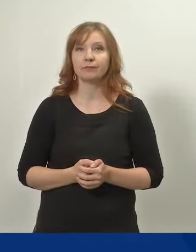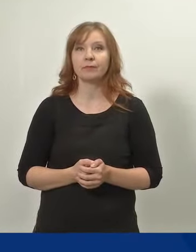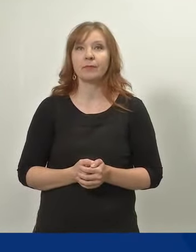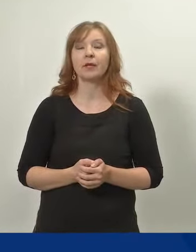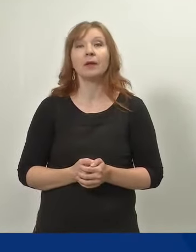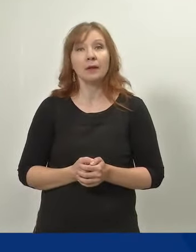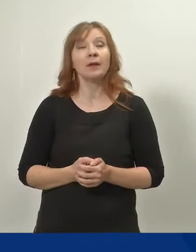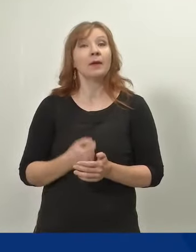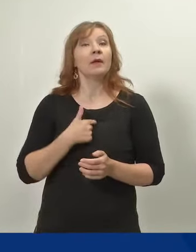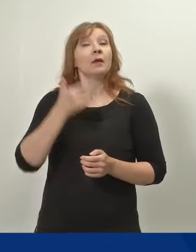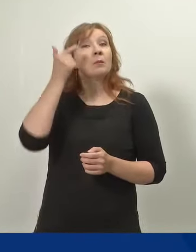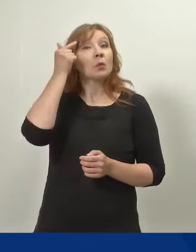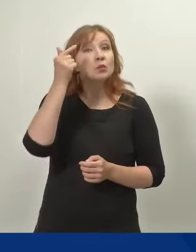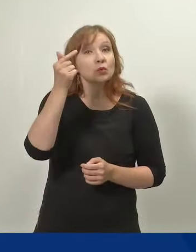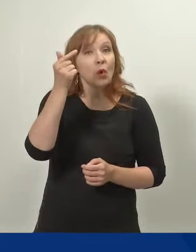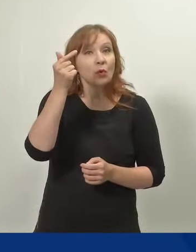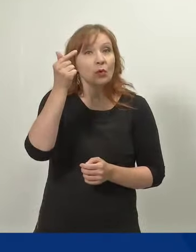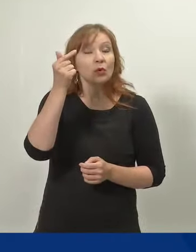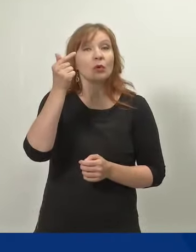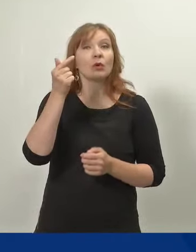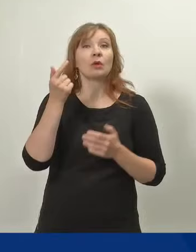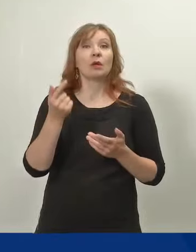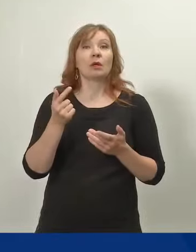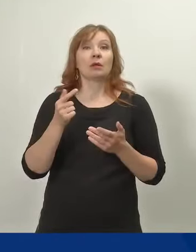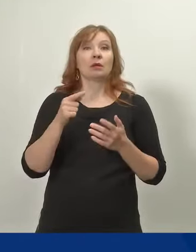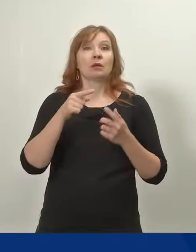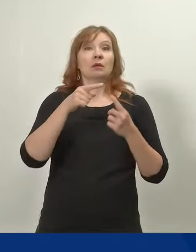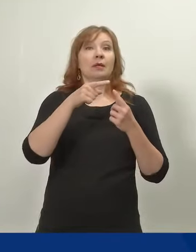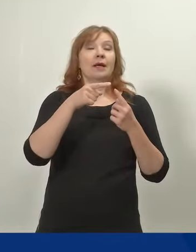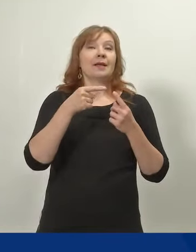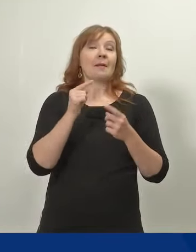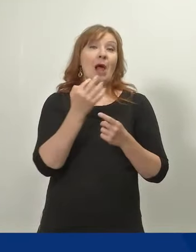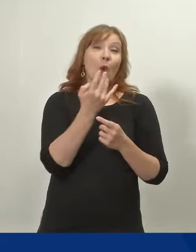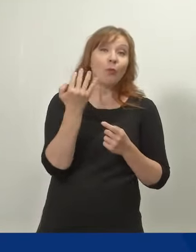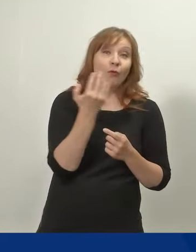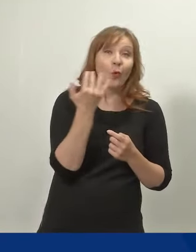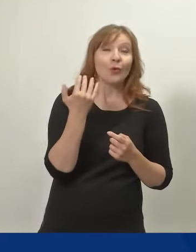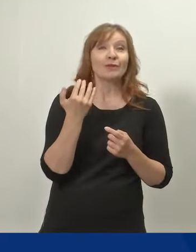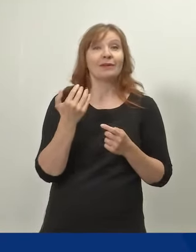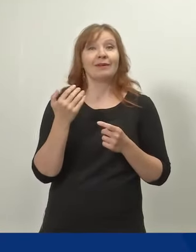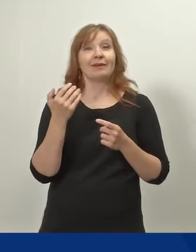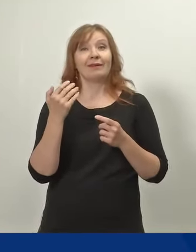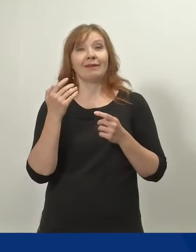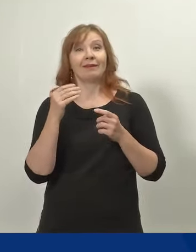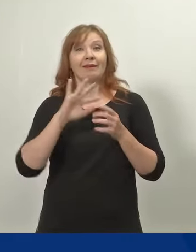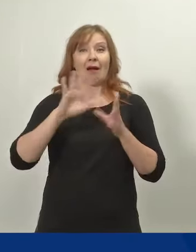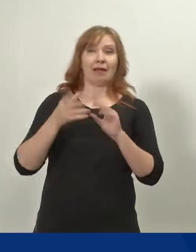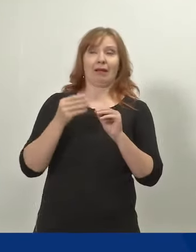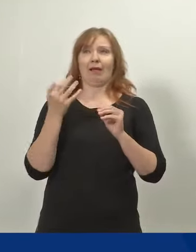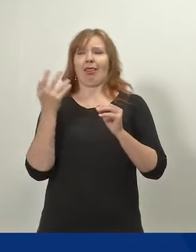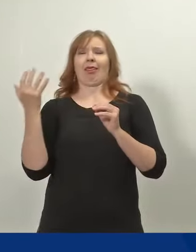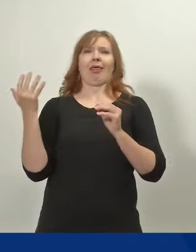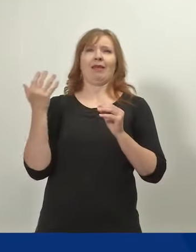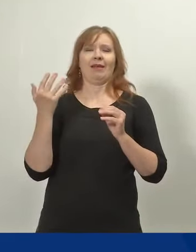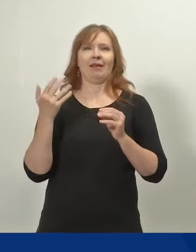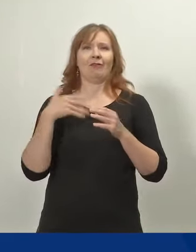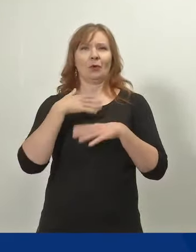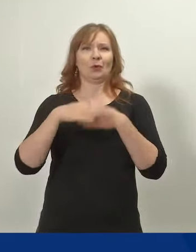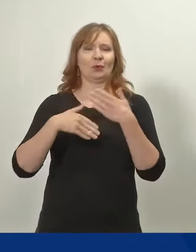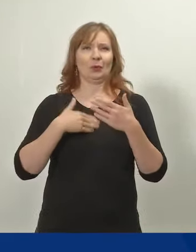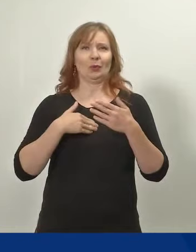Uskon, että kaikki nämä luvut ja numerot voivat tuntua hieman